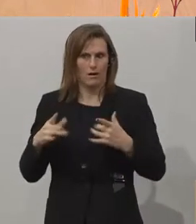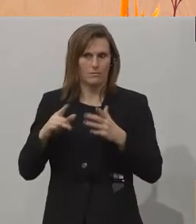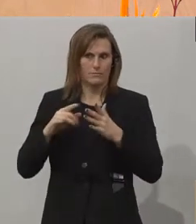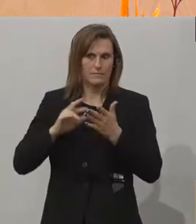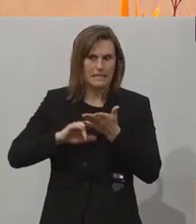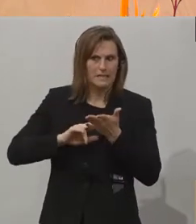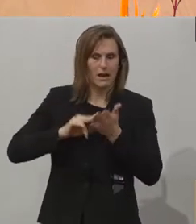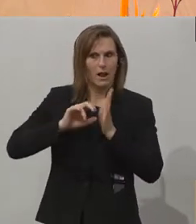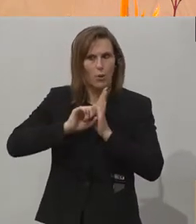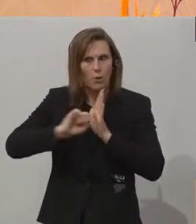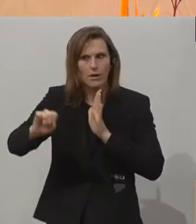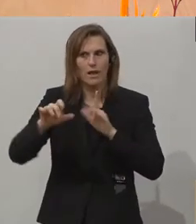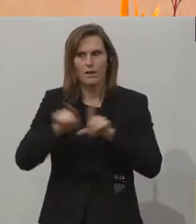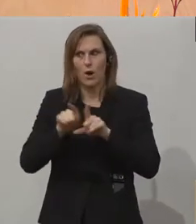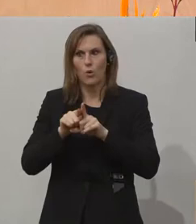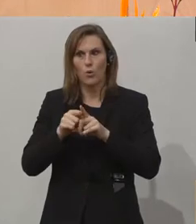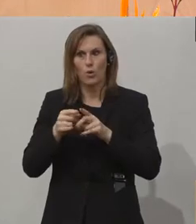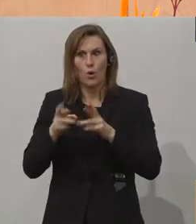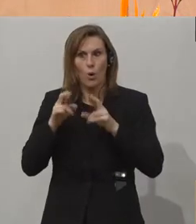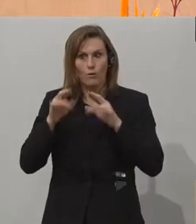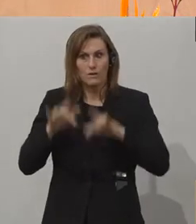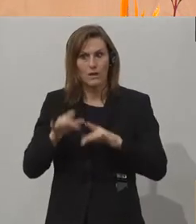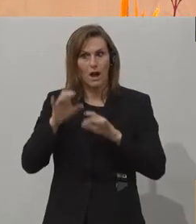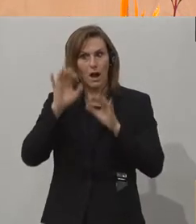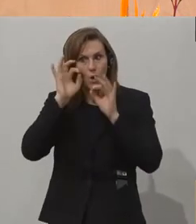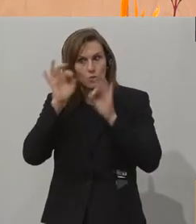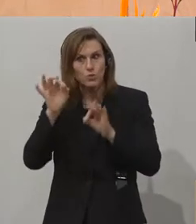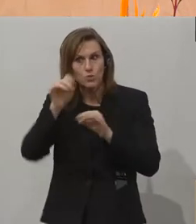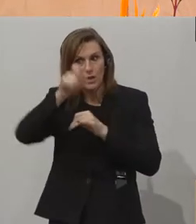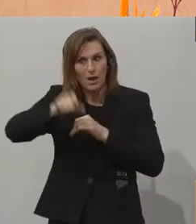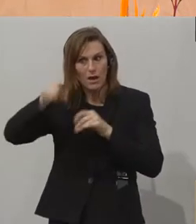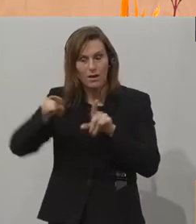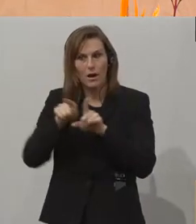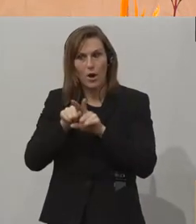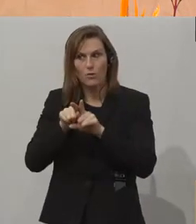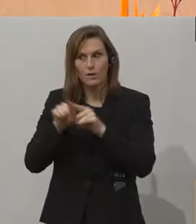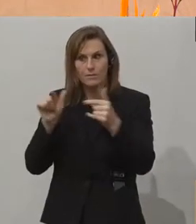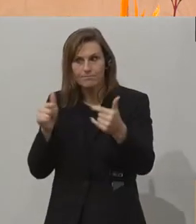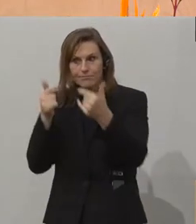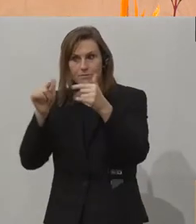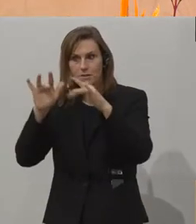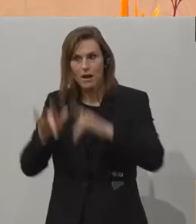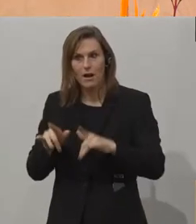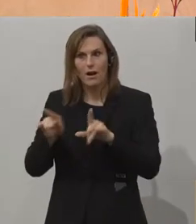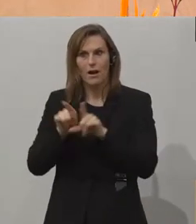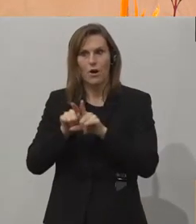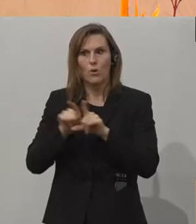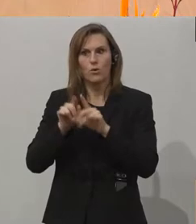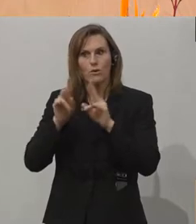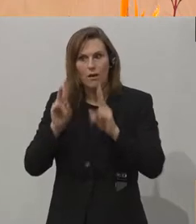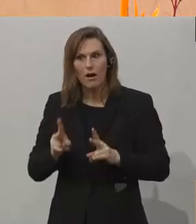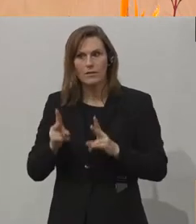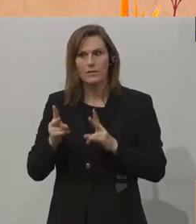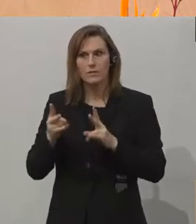Sie als Zuseher oder als Zugeschaltete auch noch dementsprechend einen Beitrag leisten,